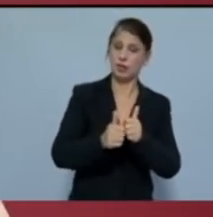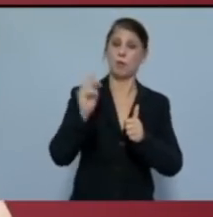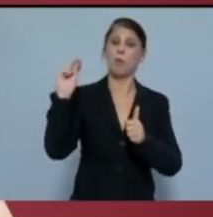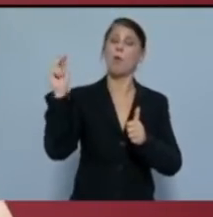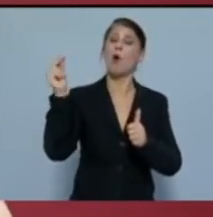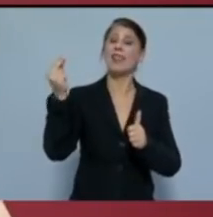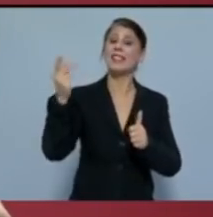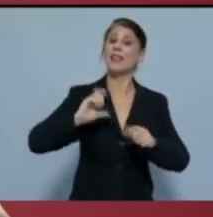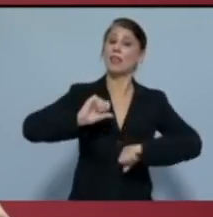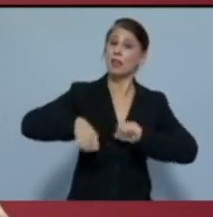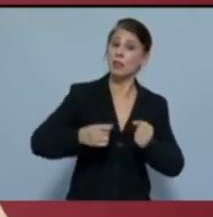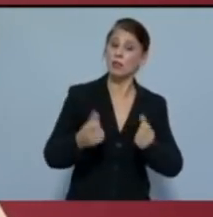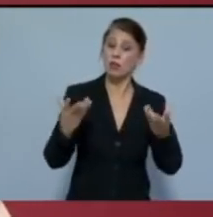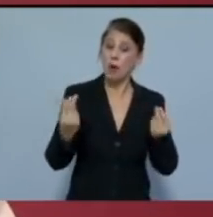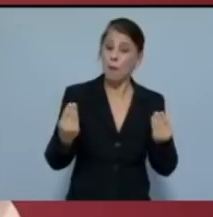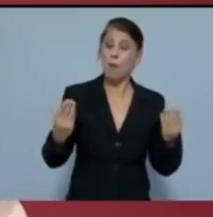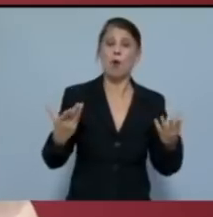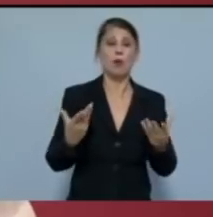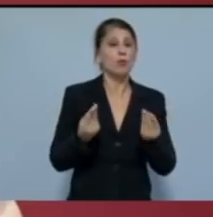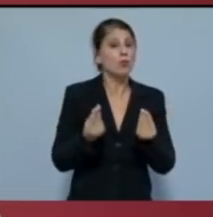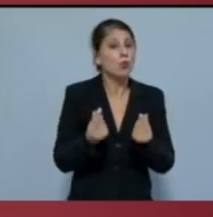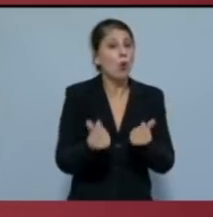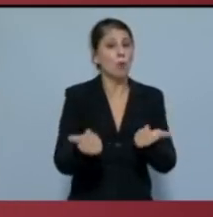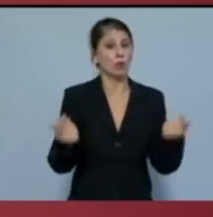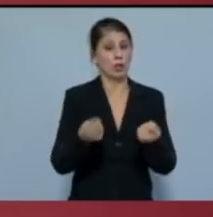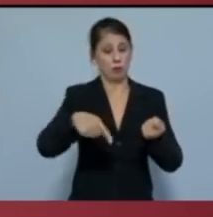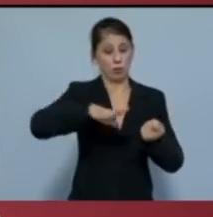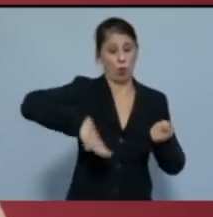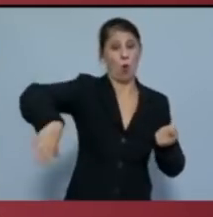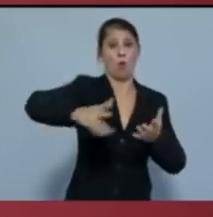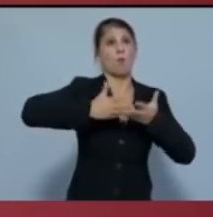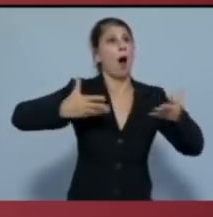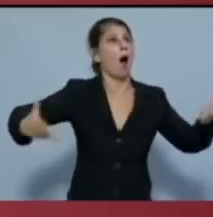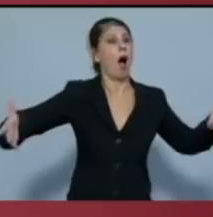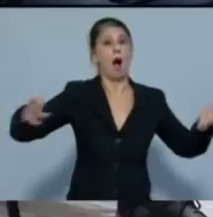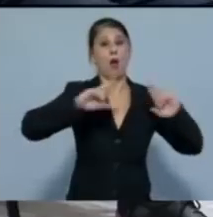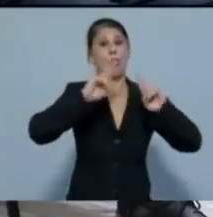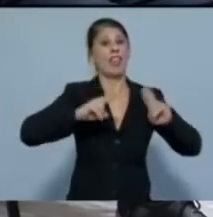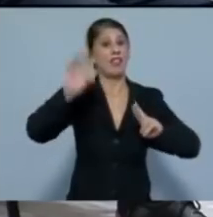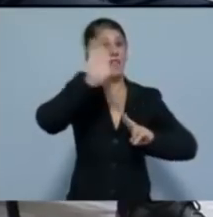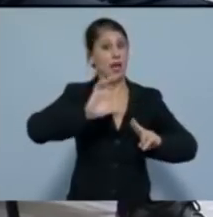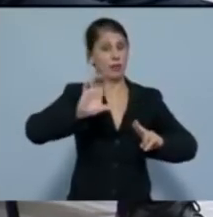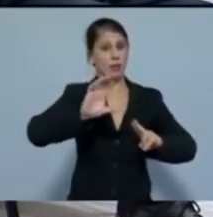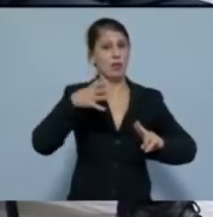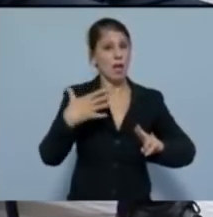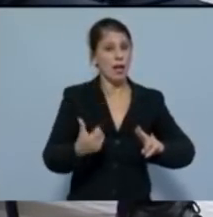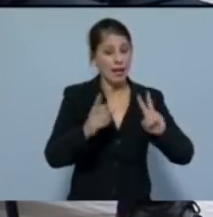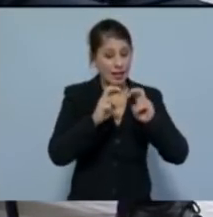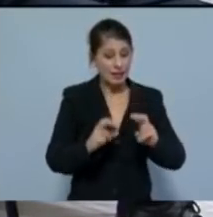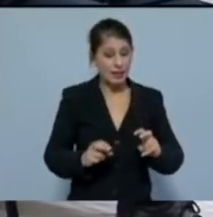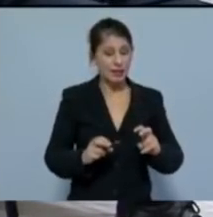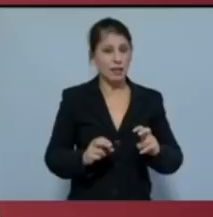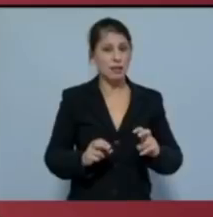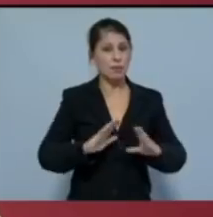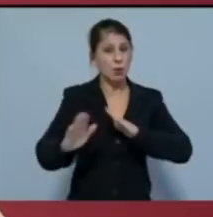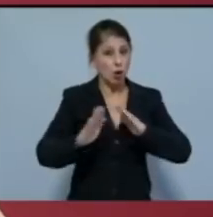δραστηριότητες, για πολλαπλές χρήσεις. Έχουν ανάγκη την εξέταση της αντιπλημμυρικής προστασίας